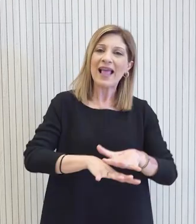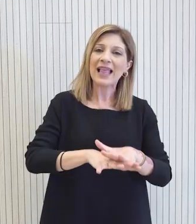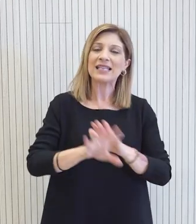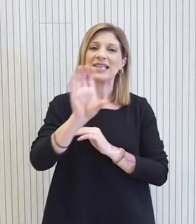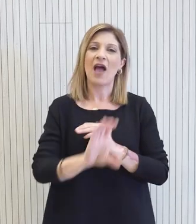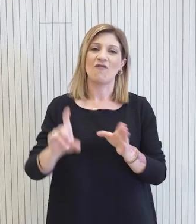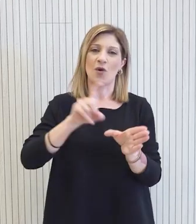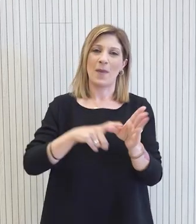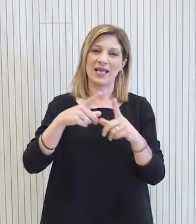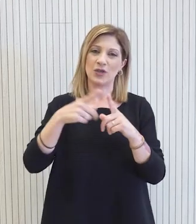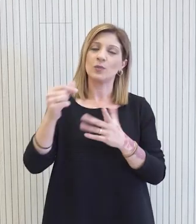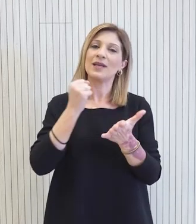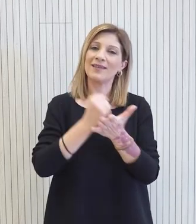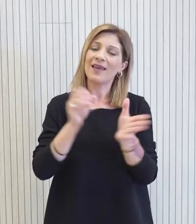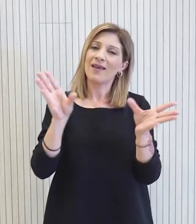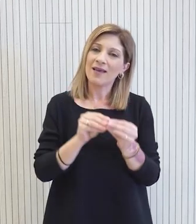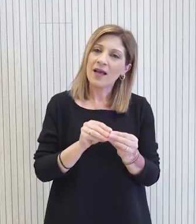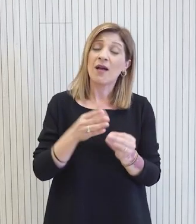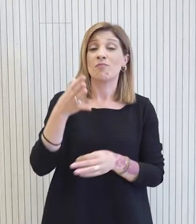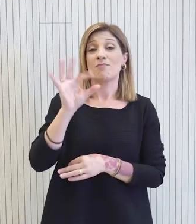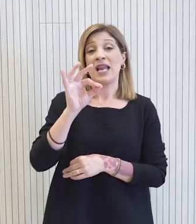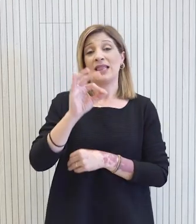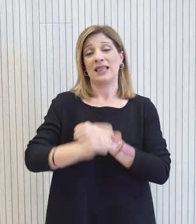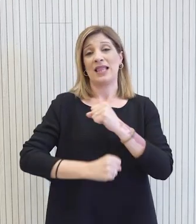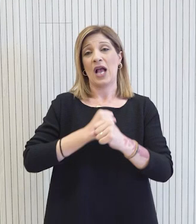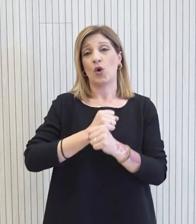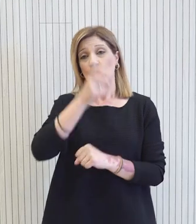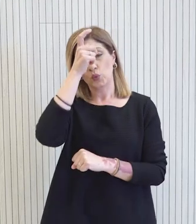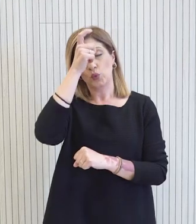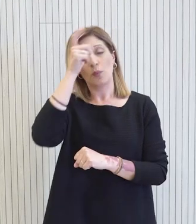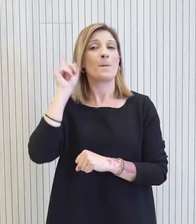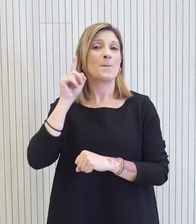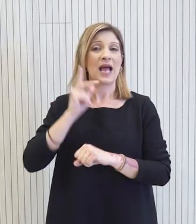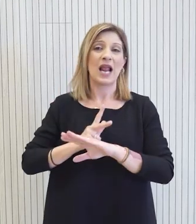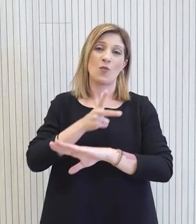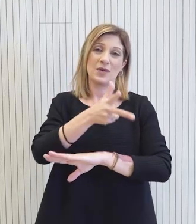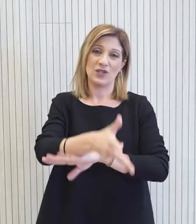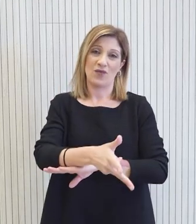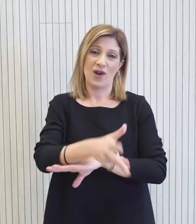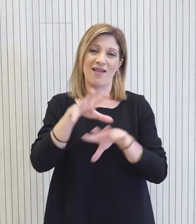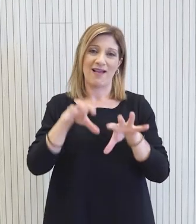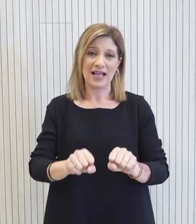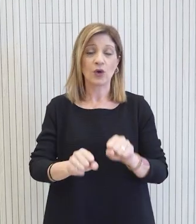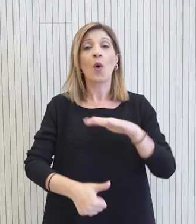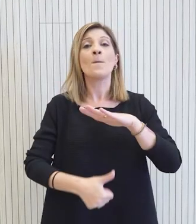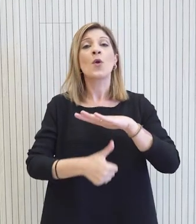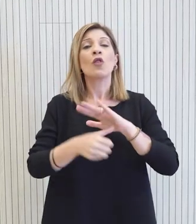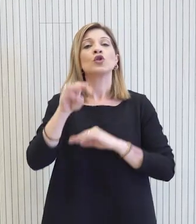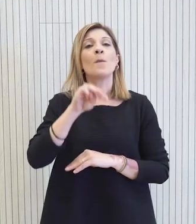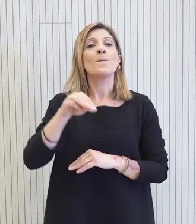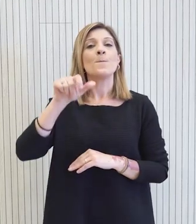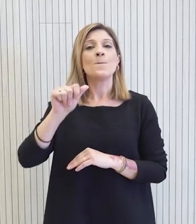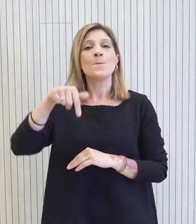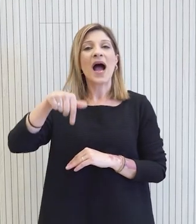Ευρωπαϊκή Ένωση αλλά και της σλιβερής συμπλήρωσης 50 ετών από την παράνομη σβολή και συνεχιζόμενη κατοχή. Ο Πρόεδρος Μανταρέλα,